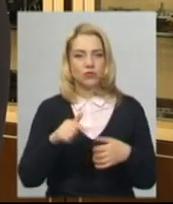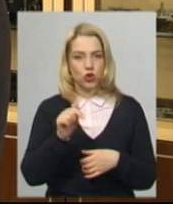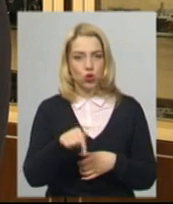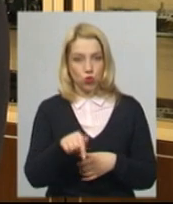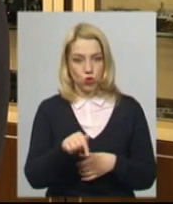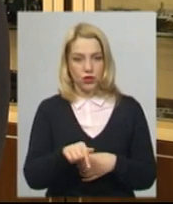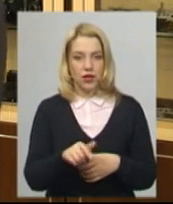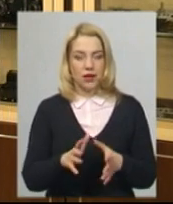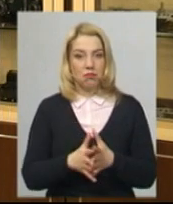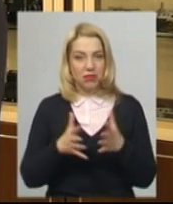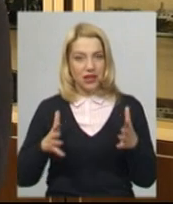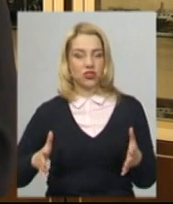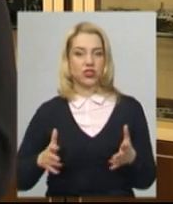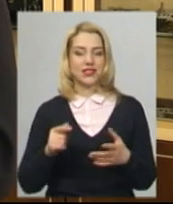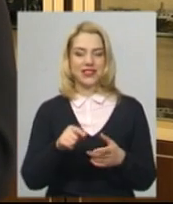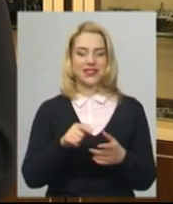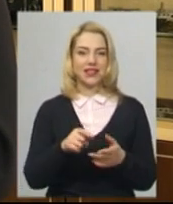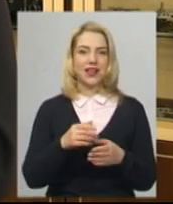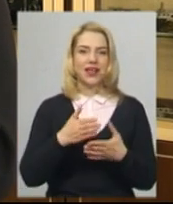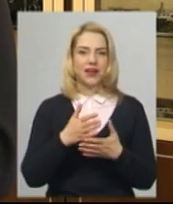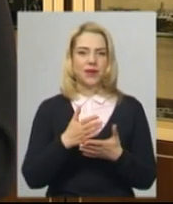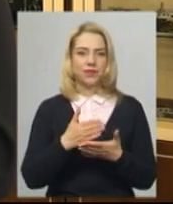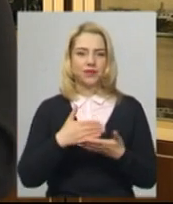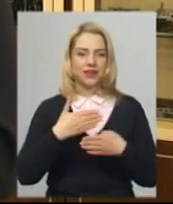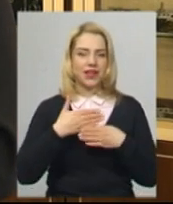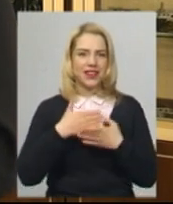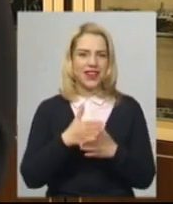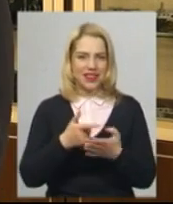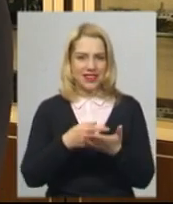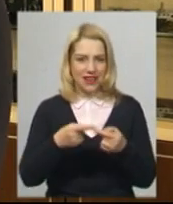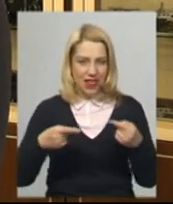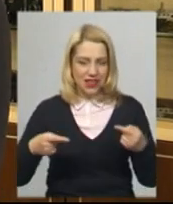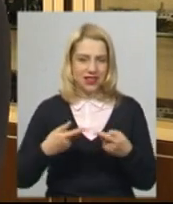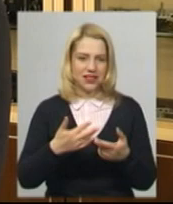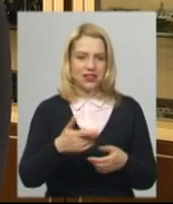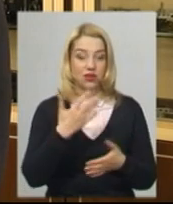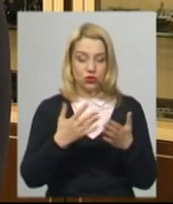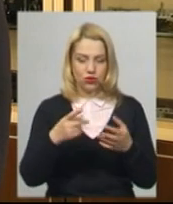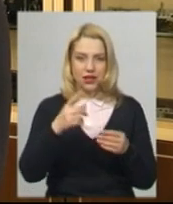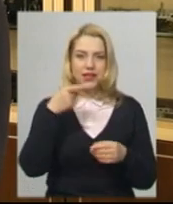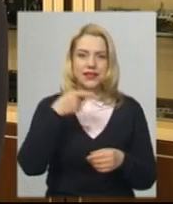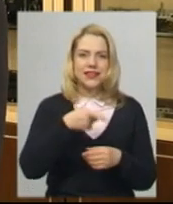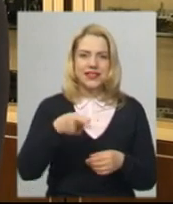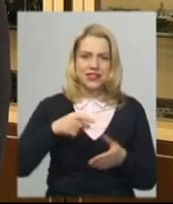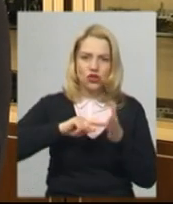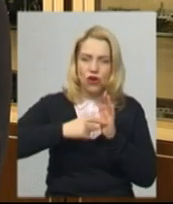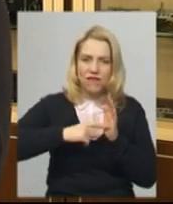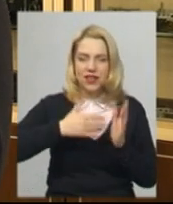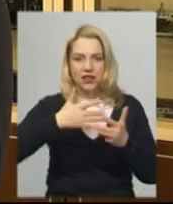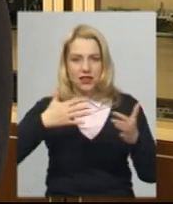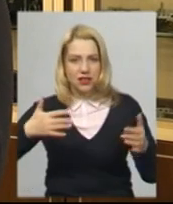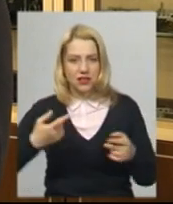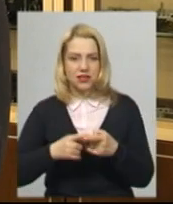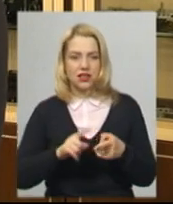більшість цих деталей, він складається там з тисячі, якщо порахувати кожен гвинтик, а то і більше, я не